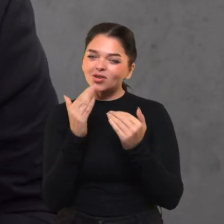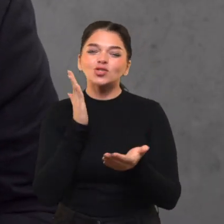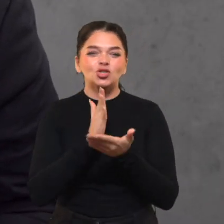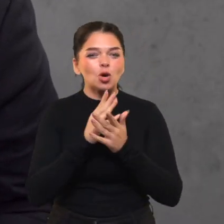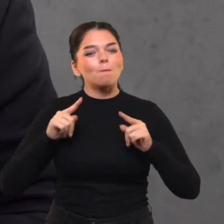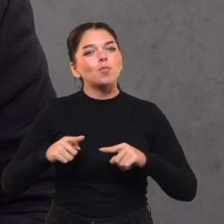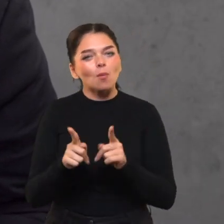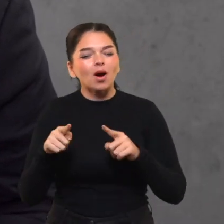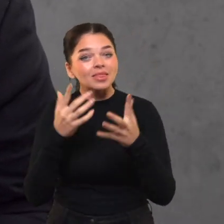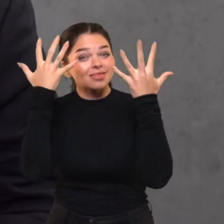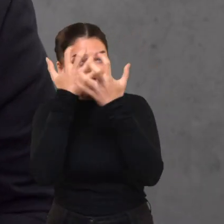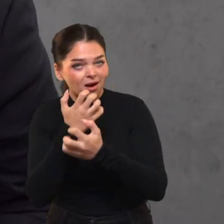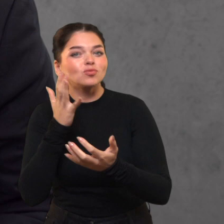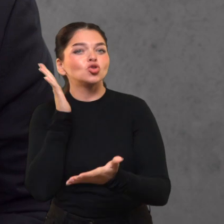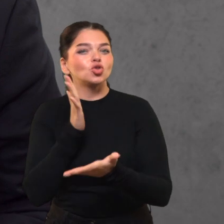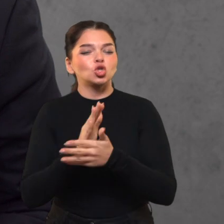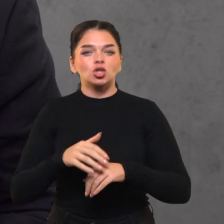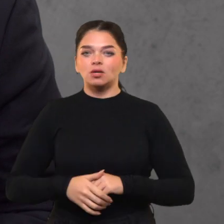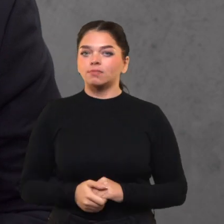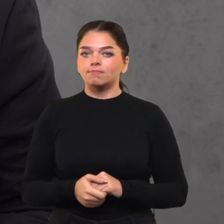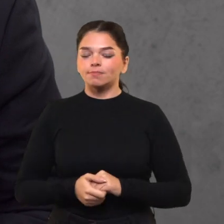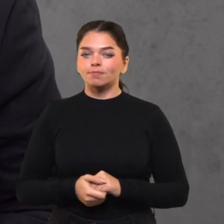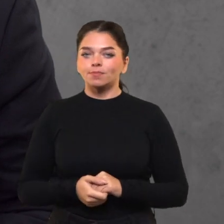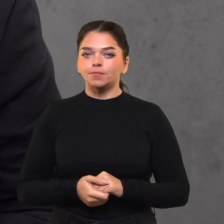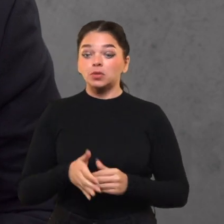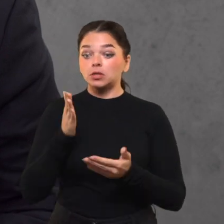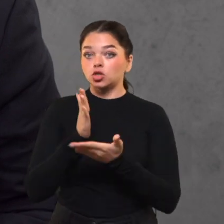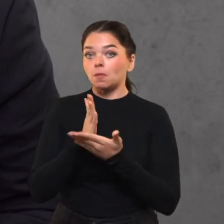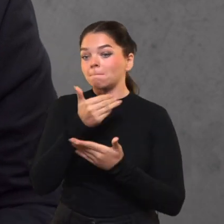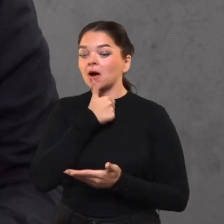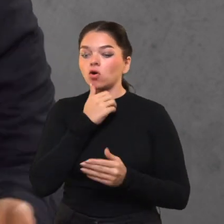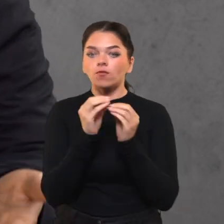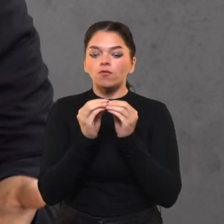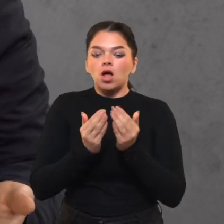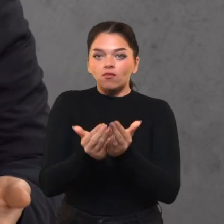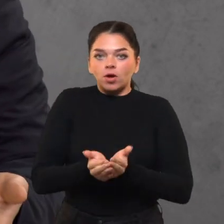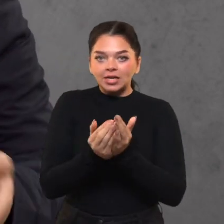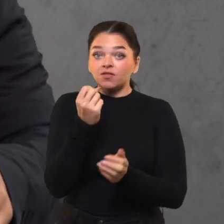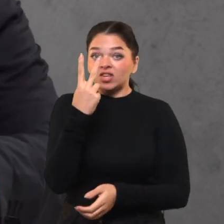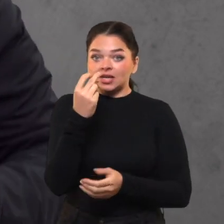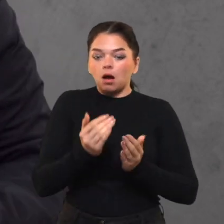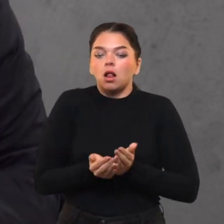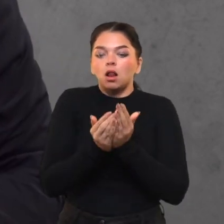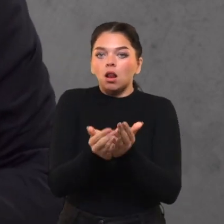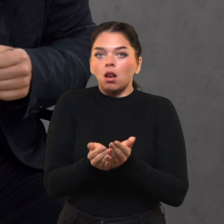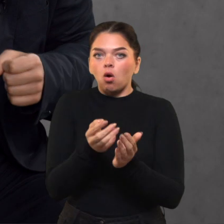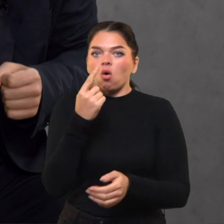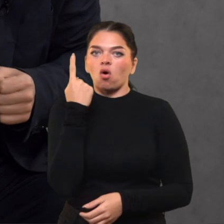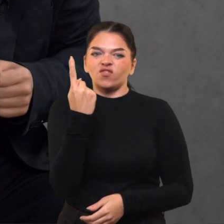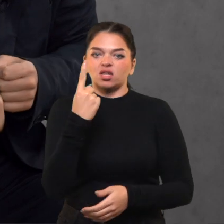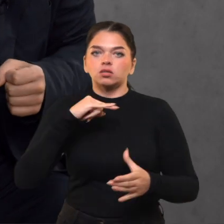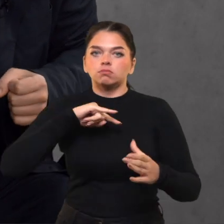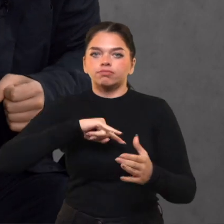yra ir ta tamsioja propaganda. Ir kartais net būna, kad toj pačioj valtyje plaukė dvylika, o vienas